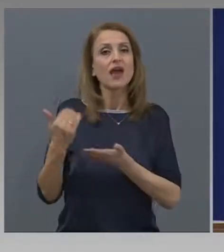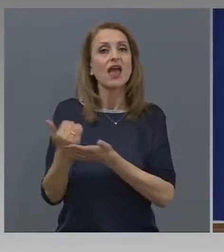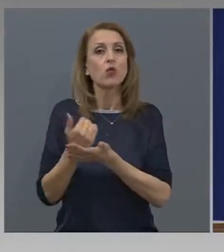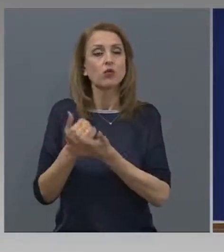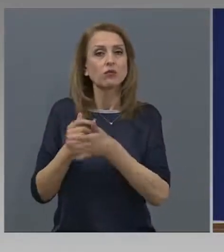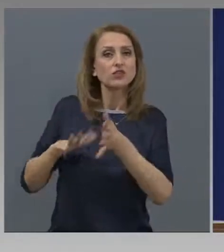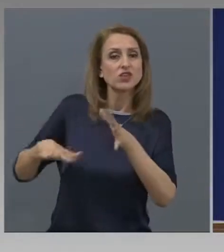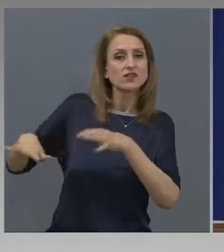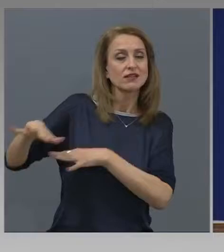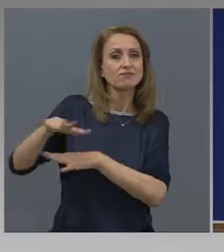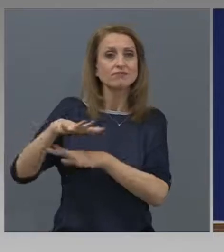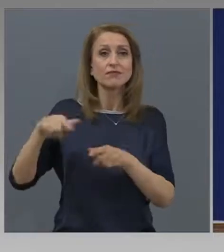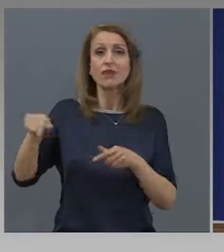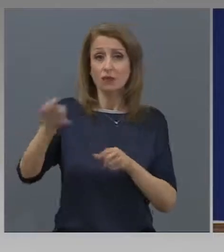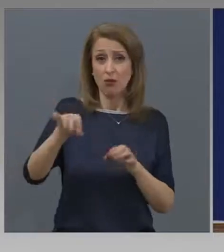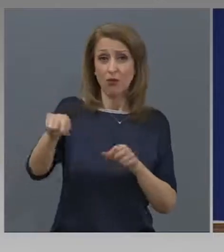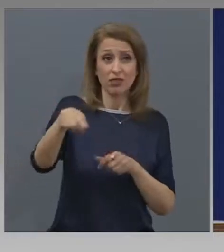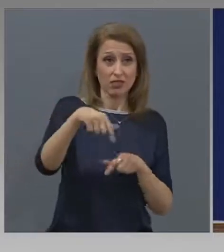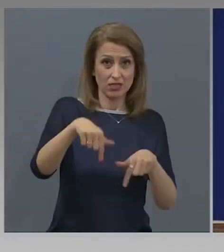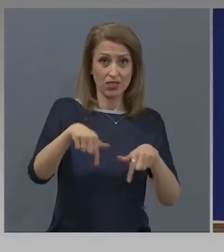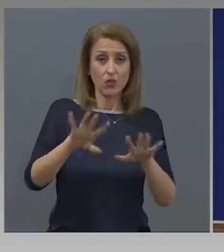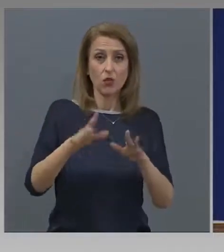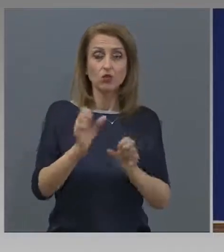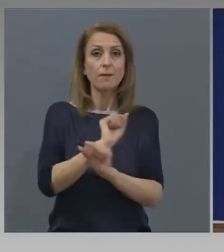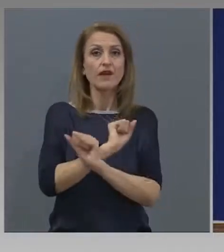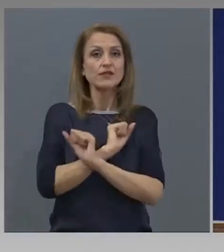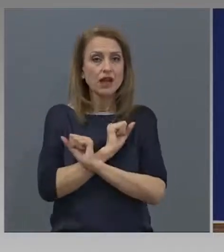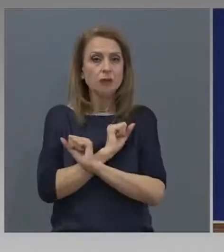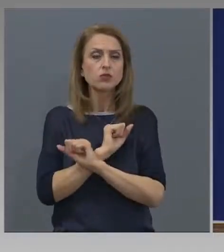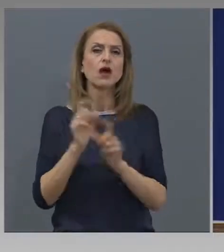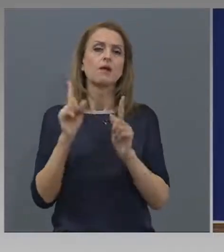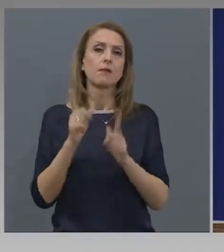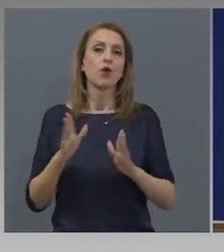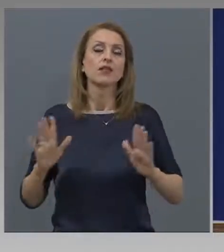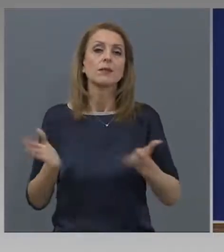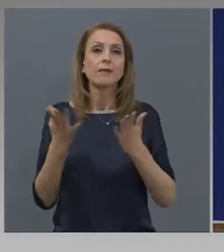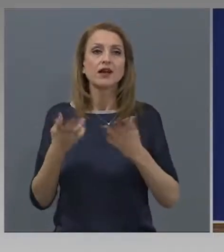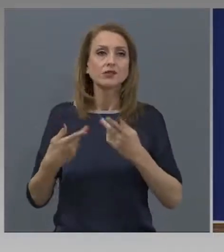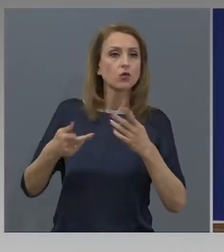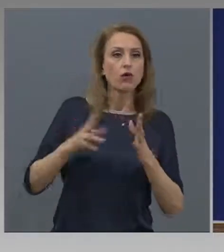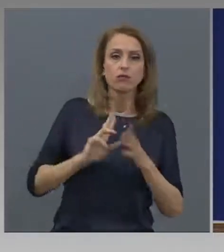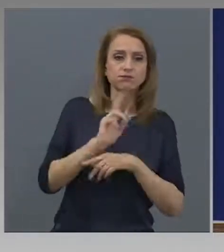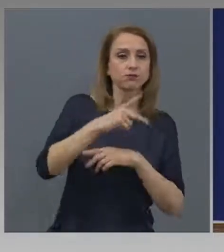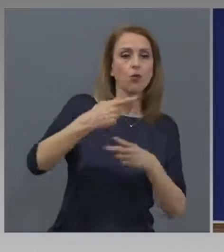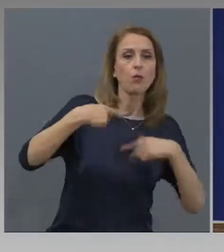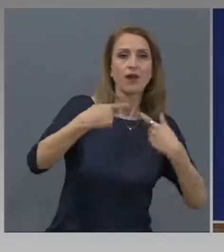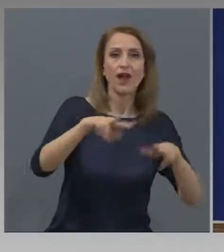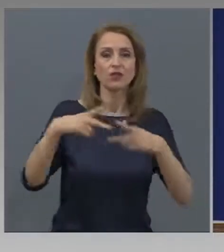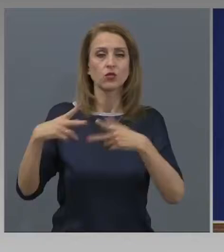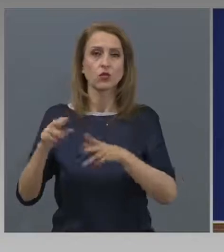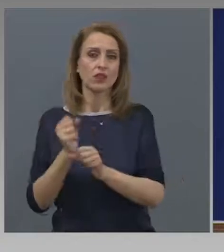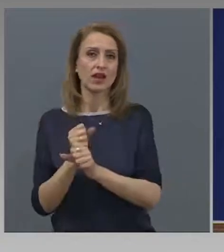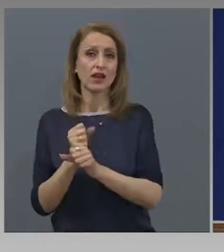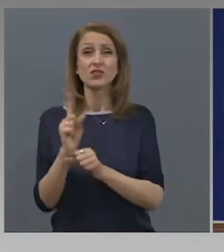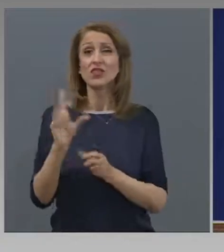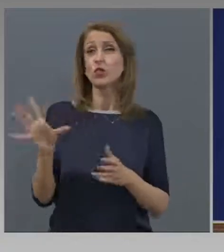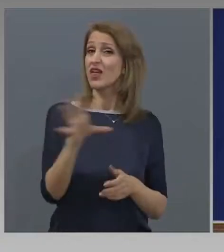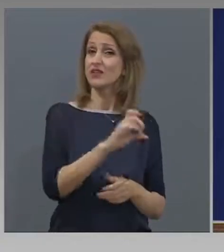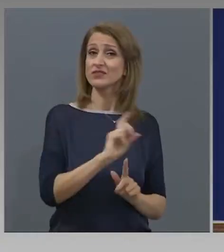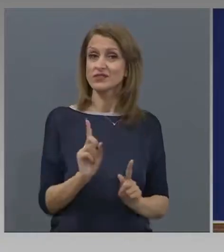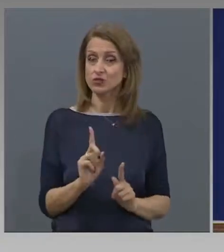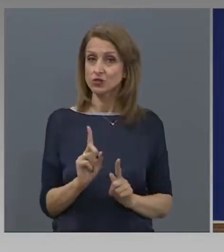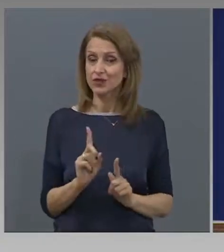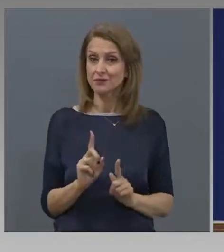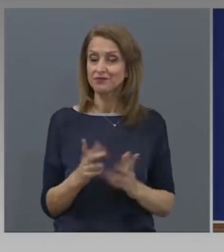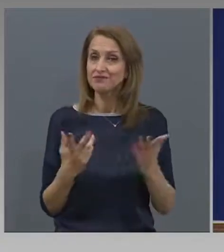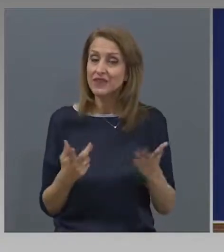Част от хората, които в момента са без работа, те ще могат бързо да възстановят съответно своята работа. Част от хората казвам. Затова в момента